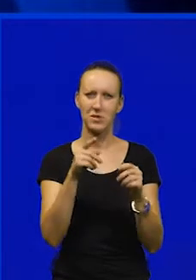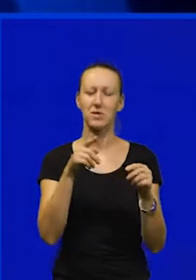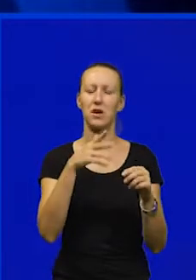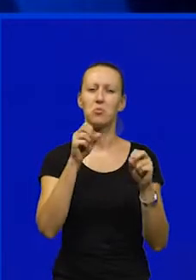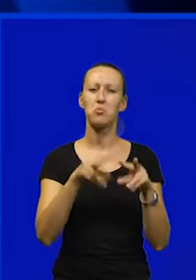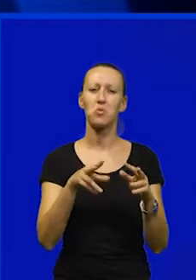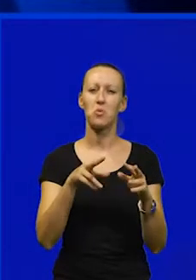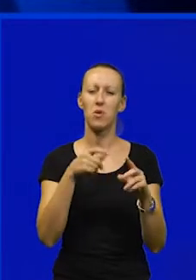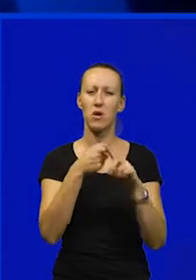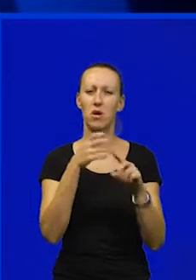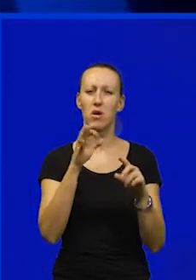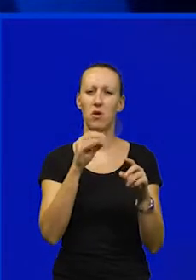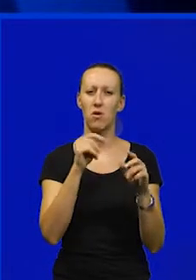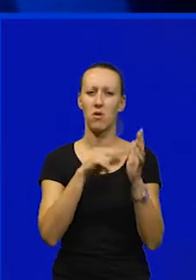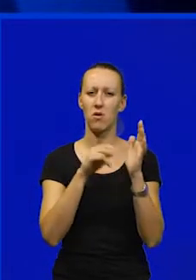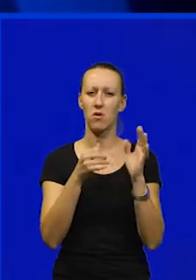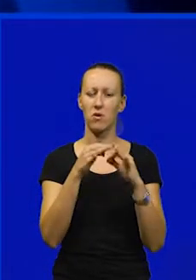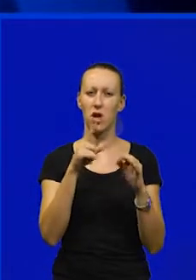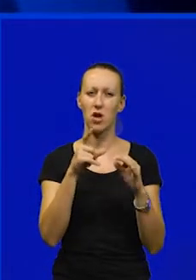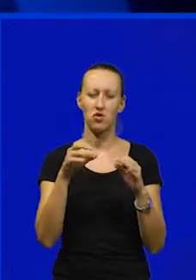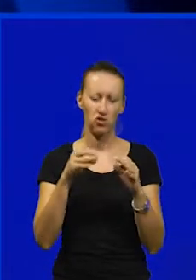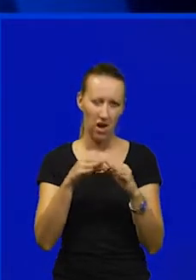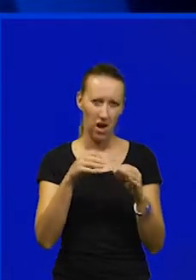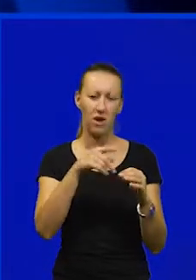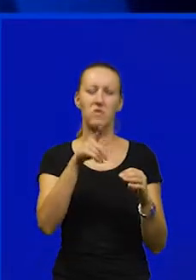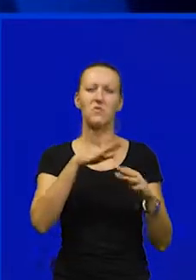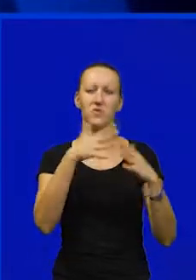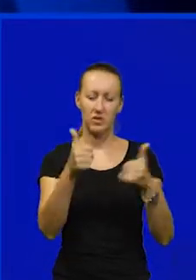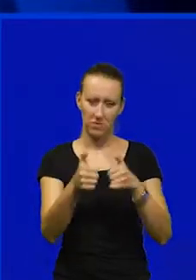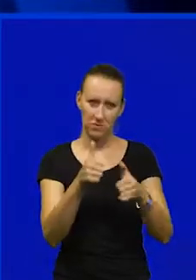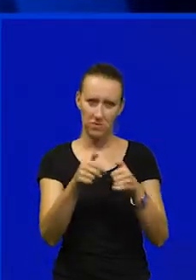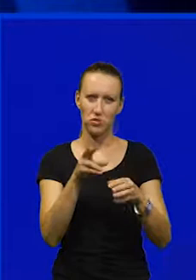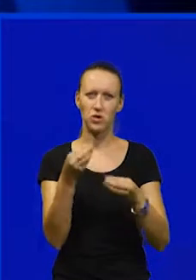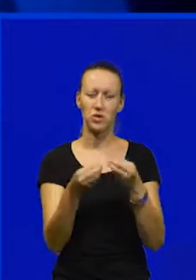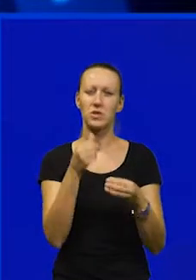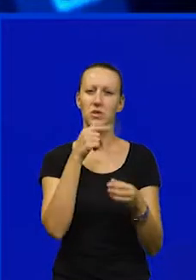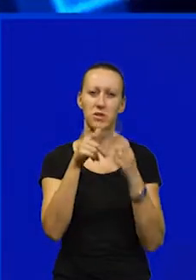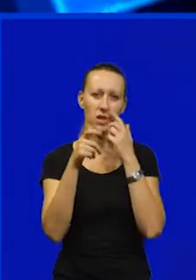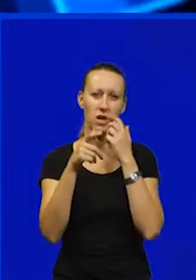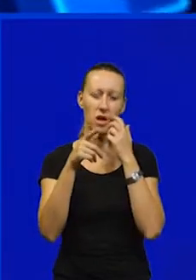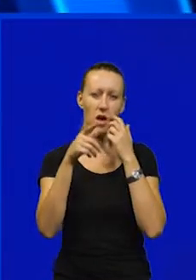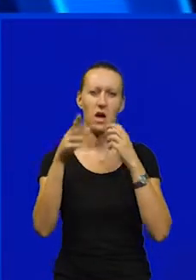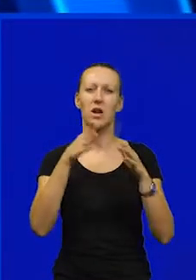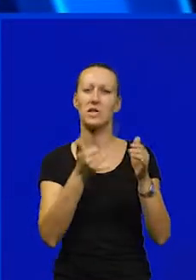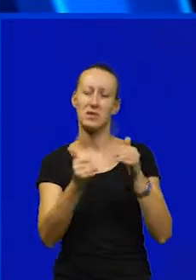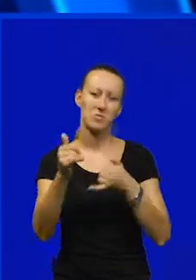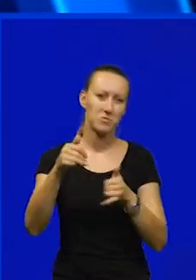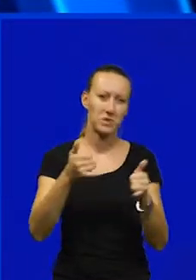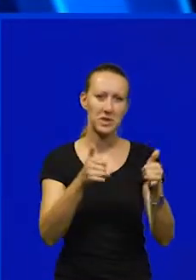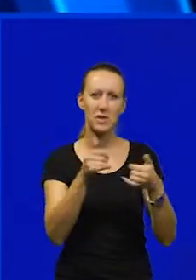tako da možete igrati igricu na zgradi na velikom džojstiku i pojavate da sa pulskim kornječama izbjegavate